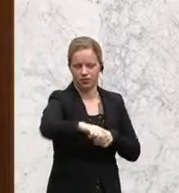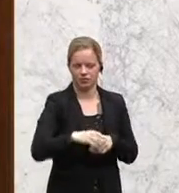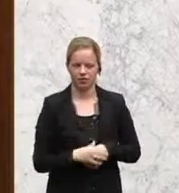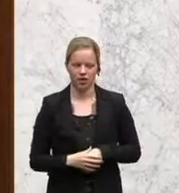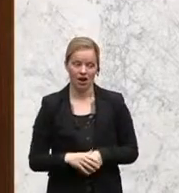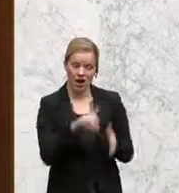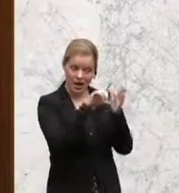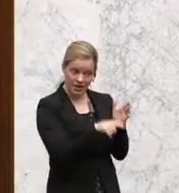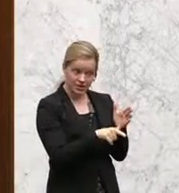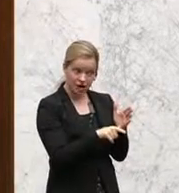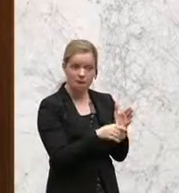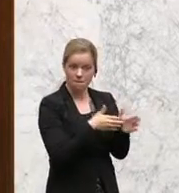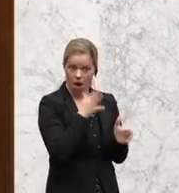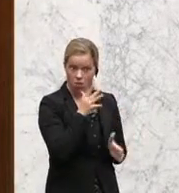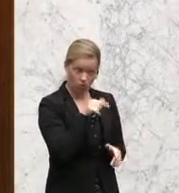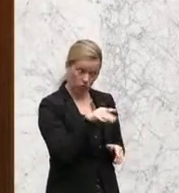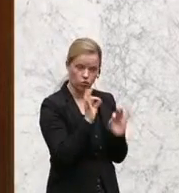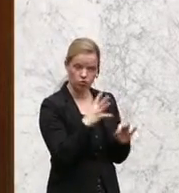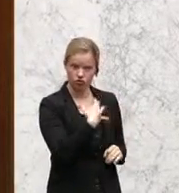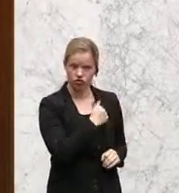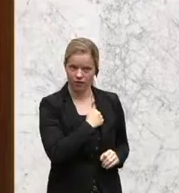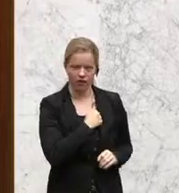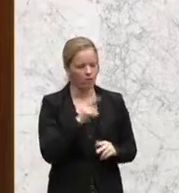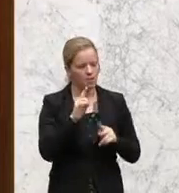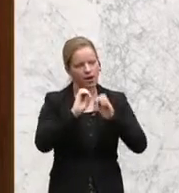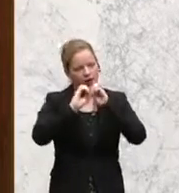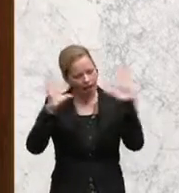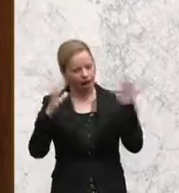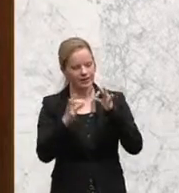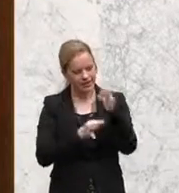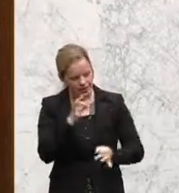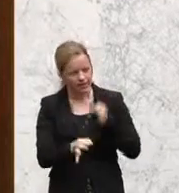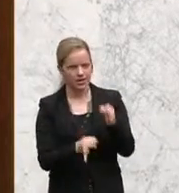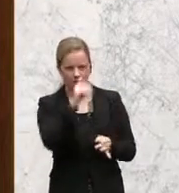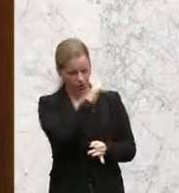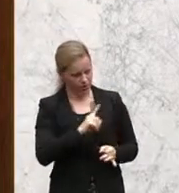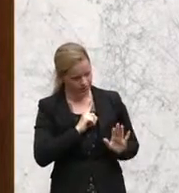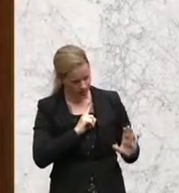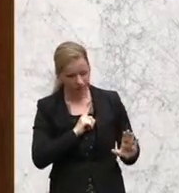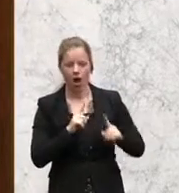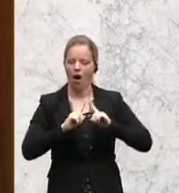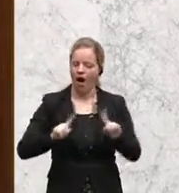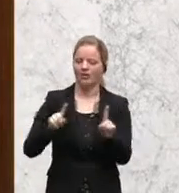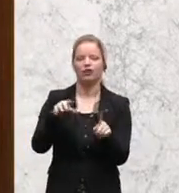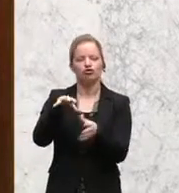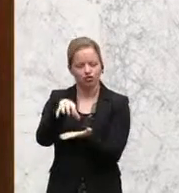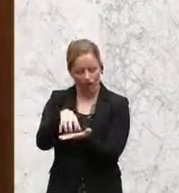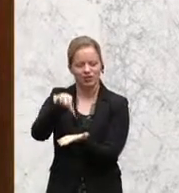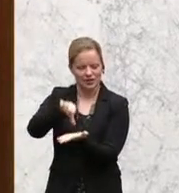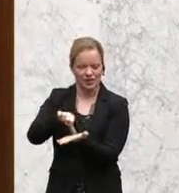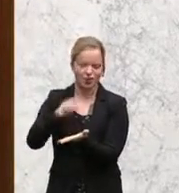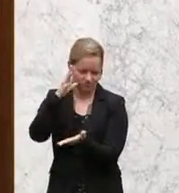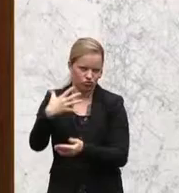Bahnhof gelungen ist mit einer sehr klaren Einsatzstrategie der Polizei, das wird uns auch in den anderen urbanen Zentren